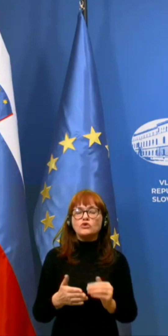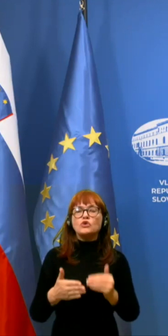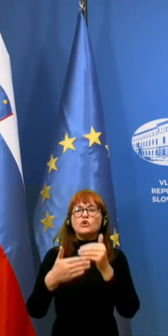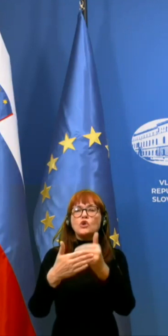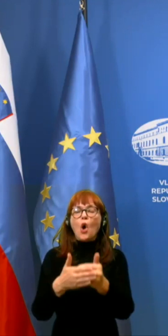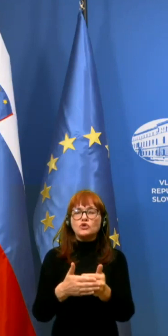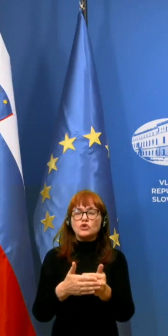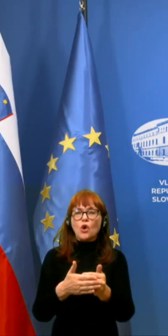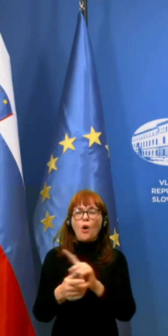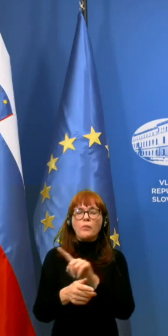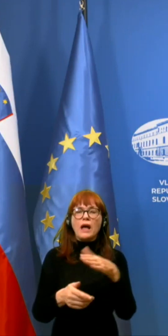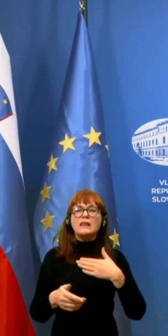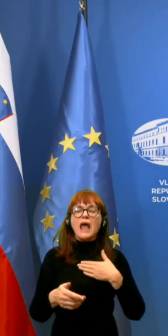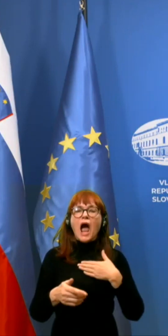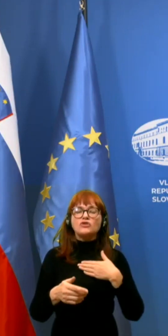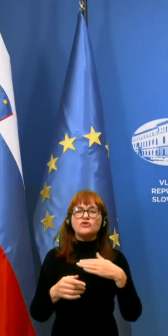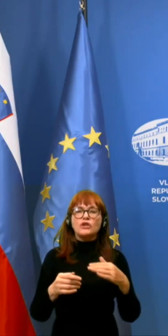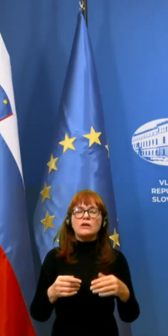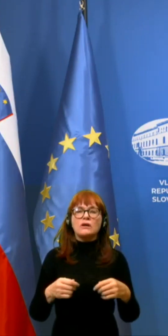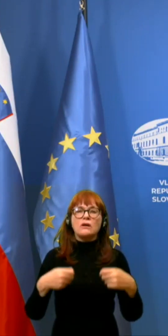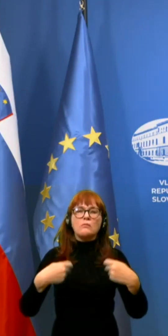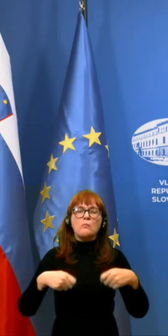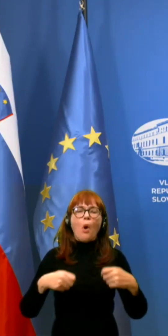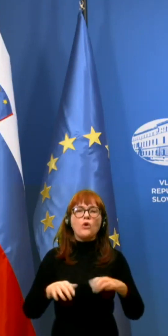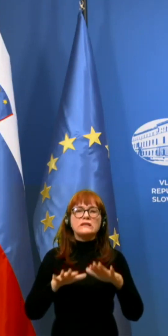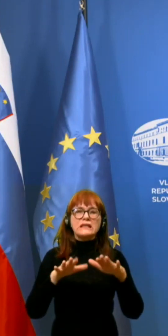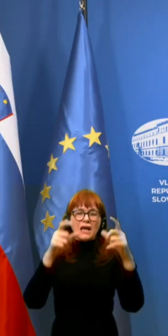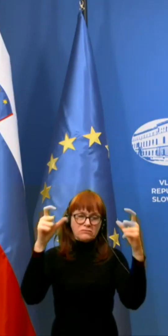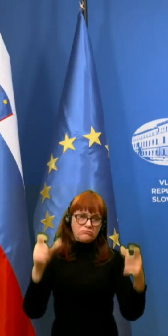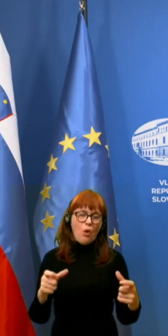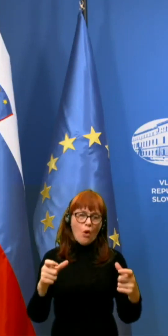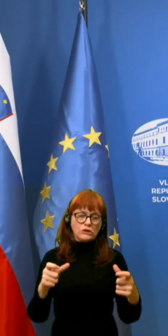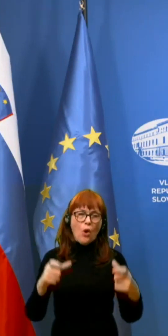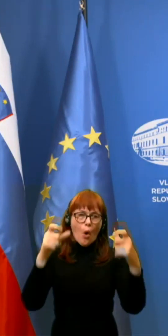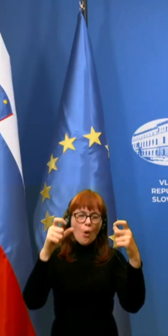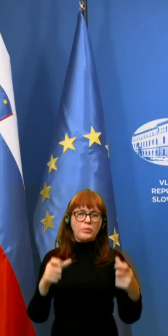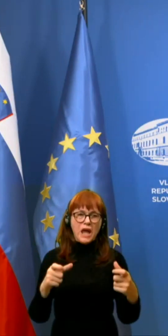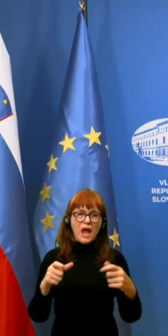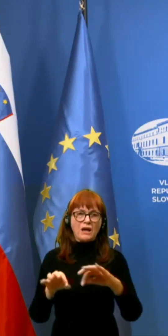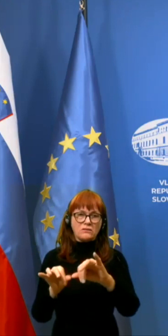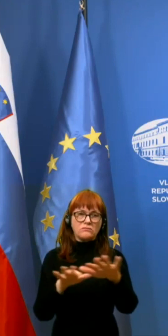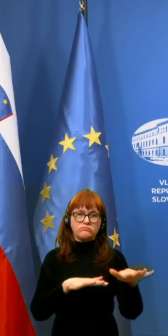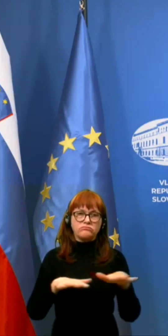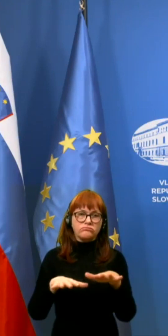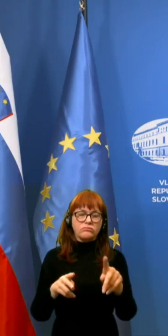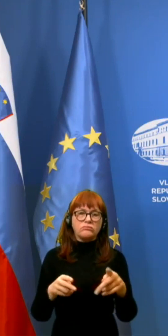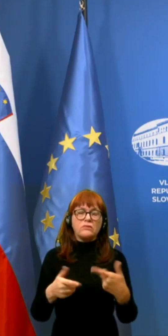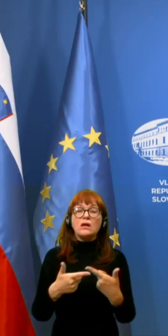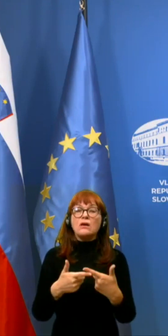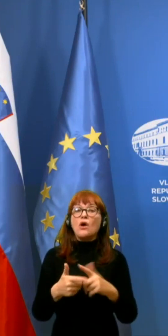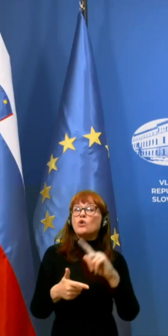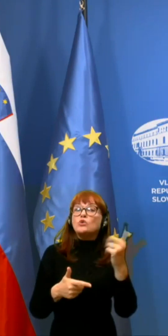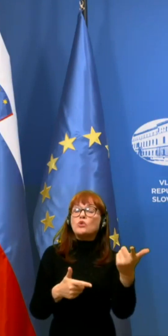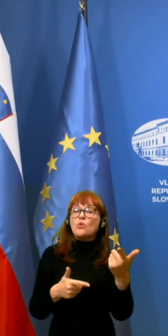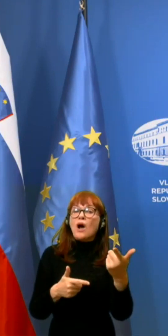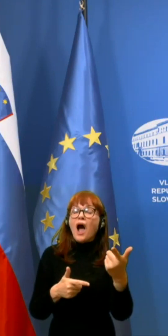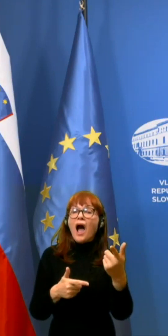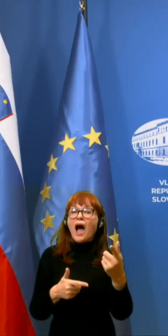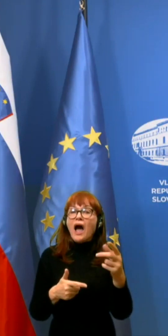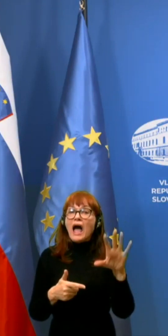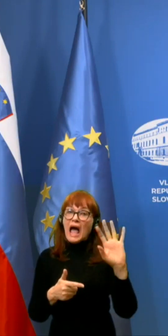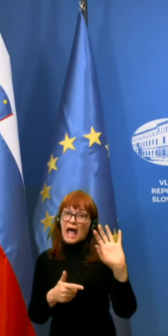do naših posestov ali pa, bi nekaj, do objektov, ki želijo, ki ležijo v drugi statistični regiji,